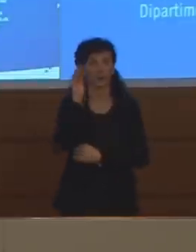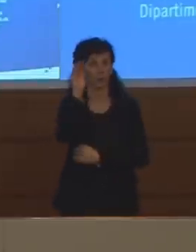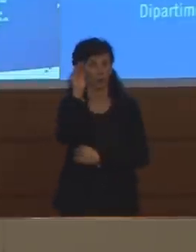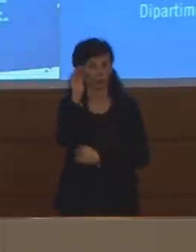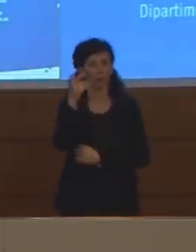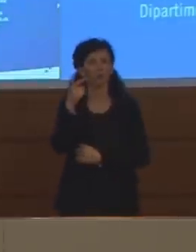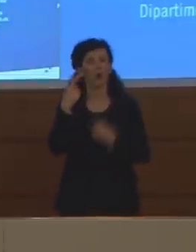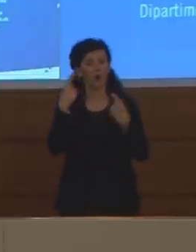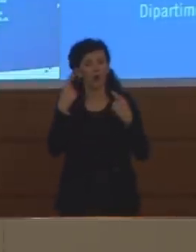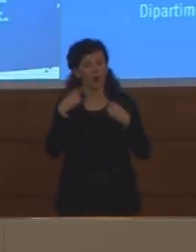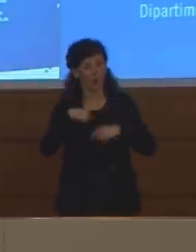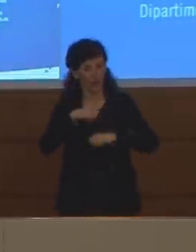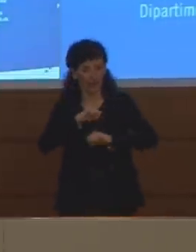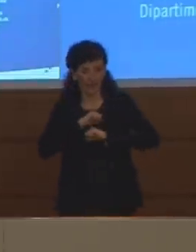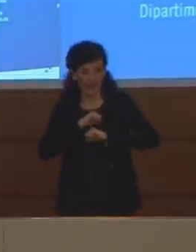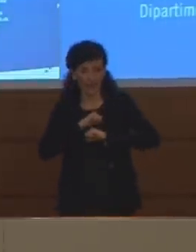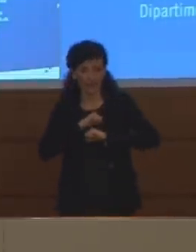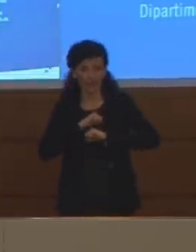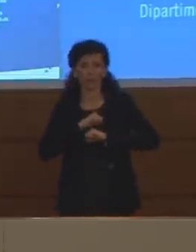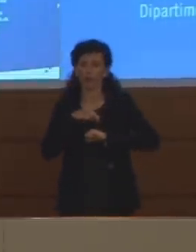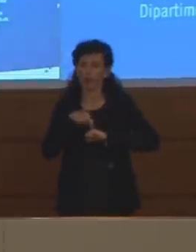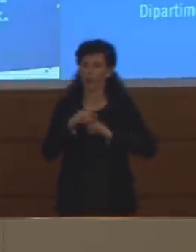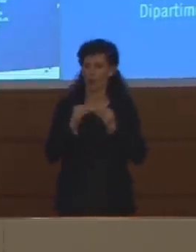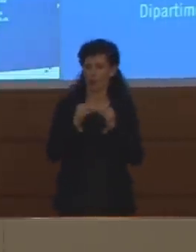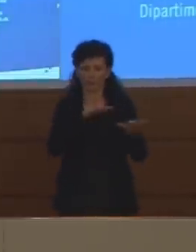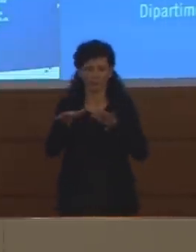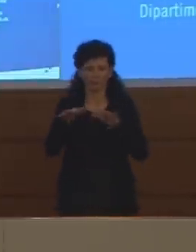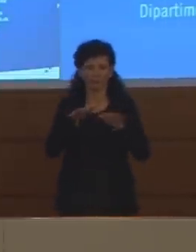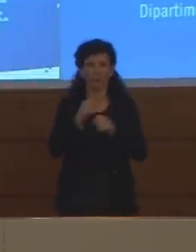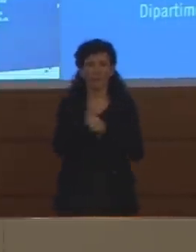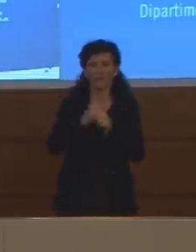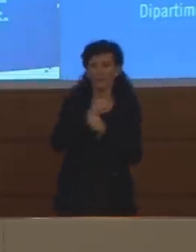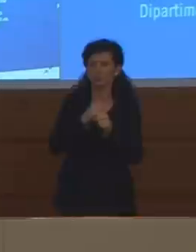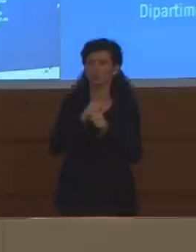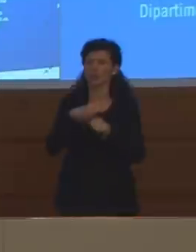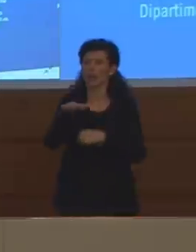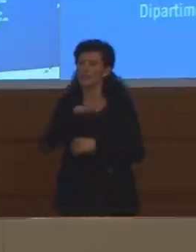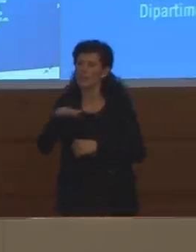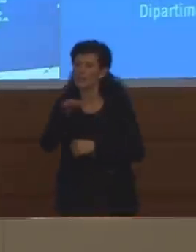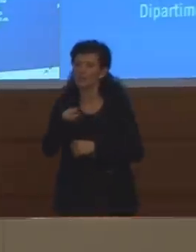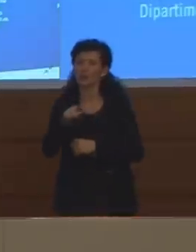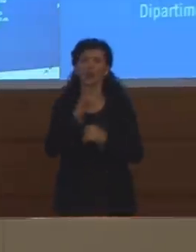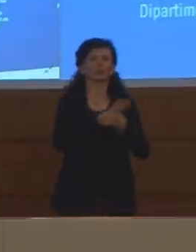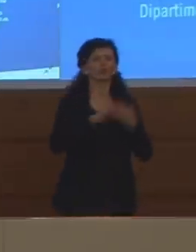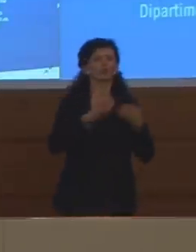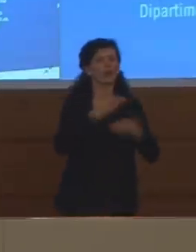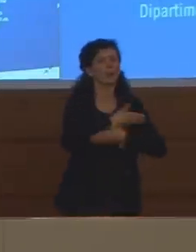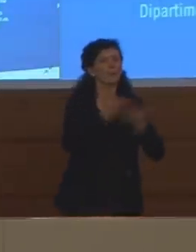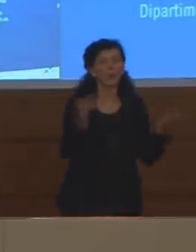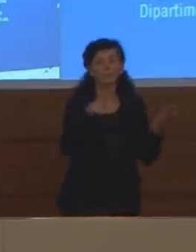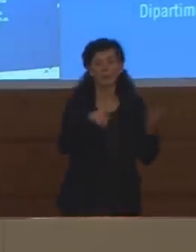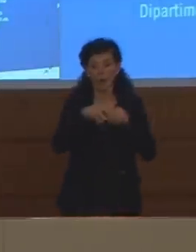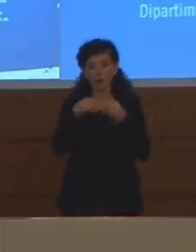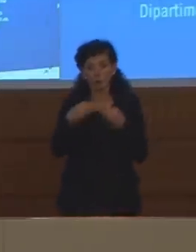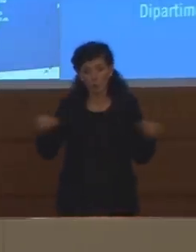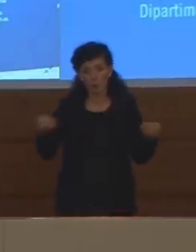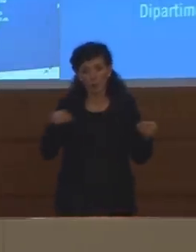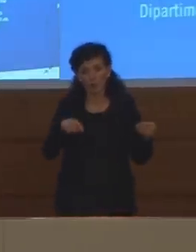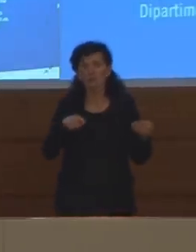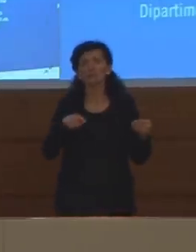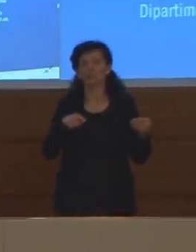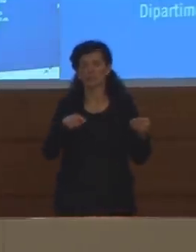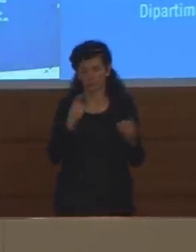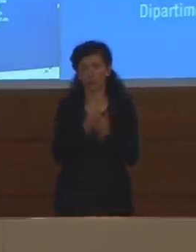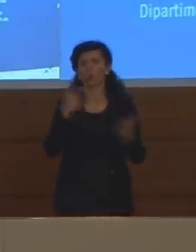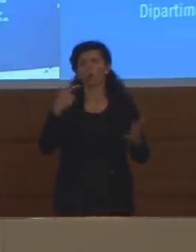il rafforzamento che è in atto della medicina territoriale, dell'igiene pubblica e di questi strumenti vada in quella direzione.